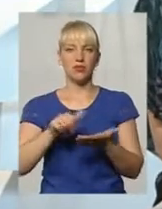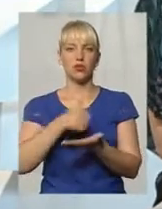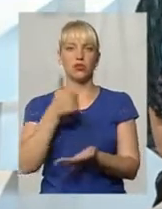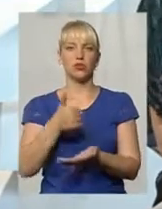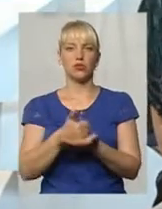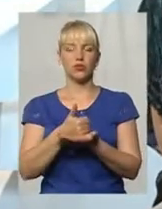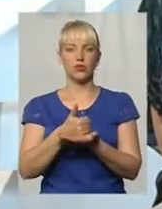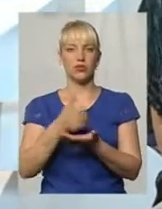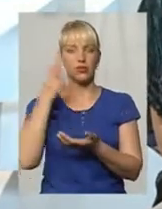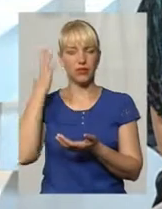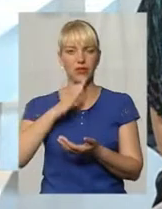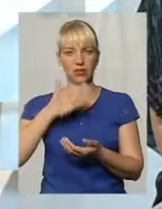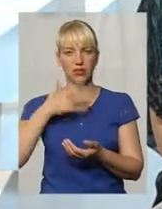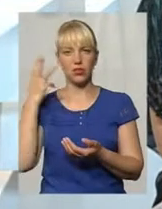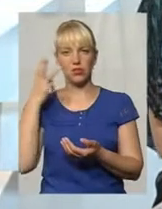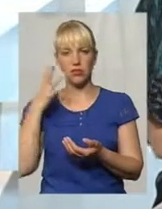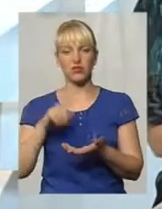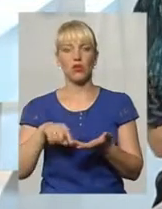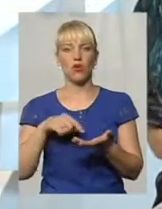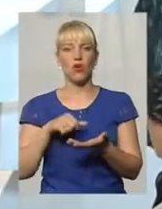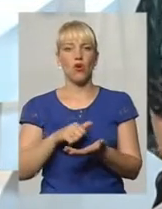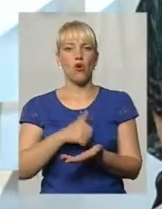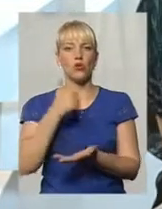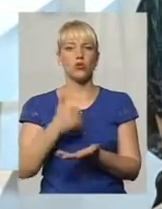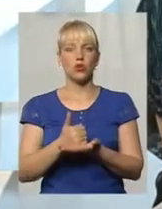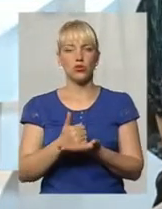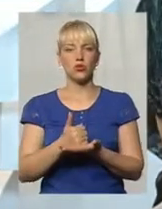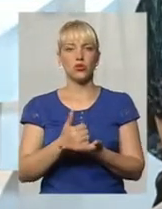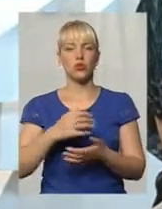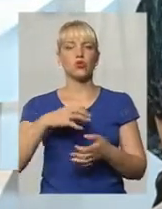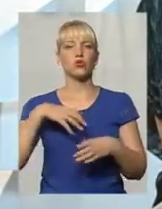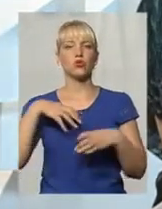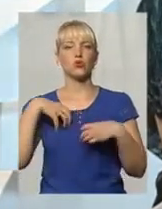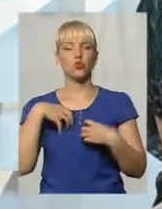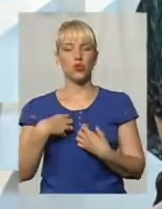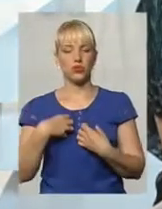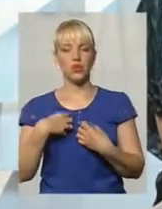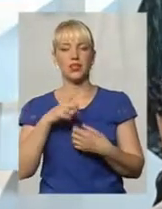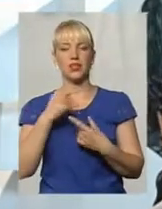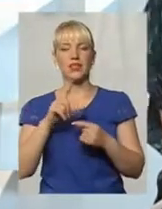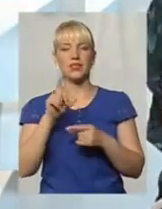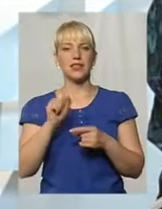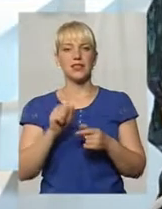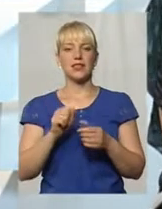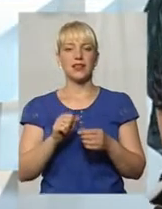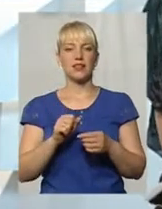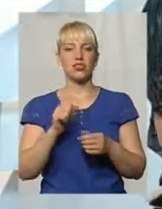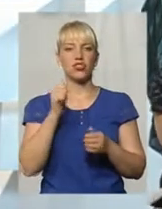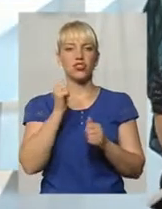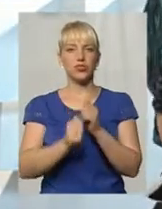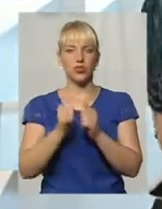рейтинг міст, де за індексом частоти корупційних випадків,